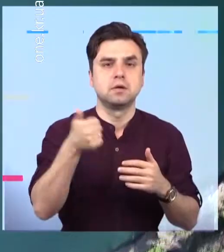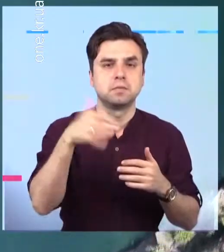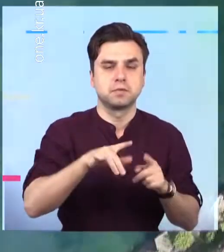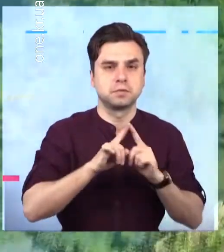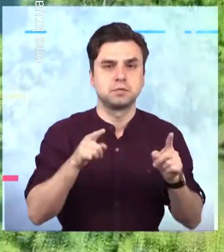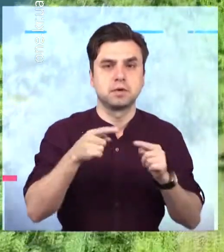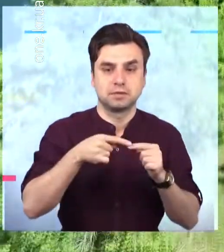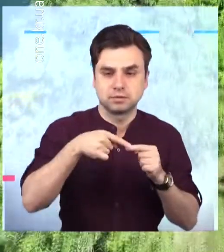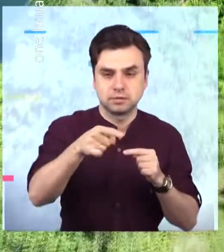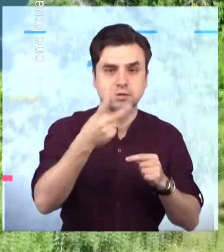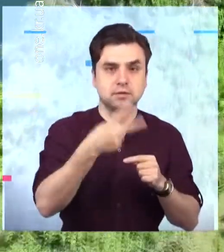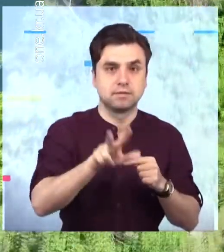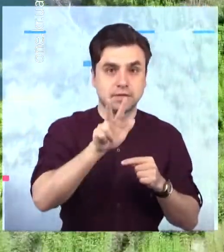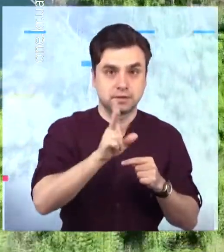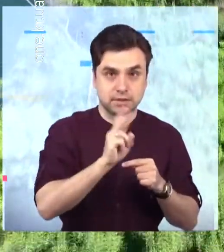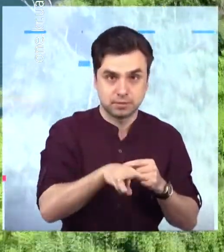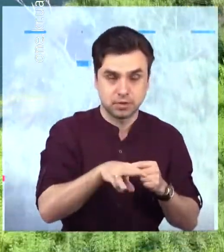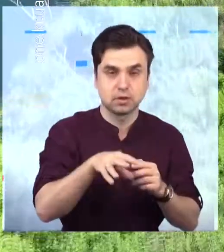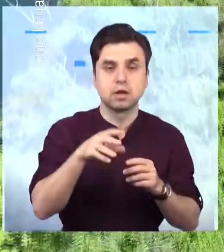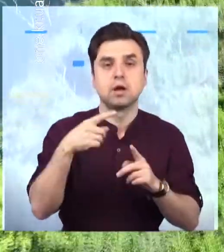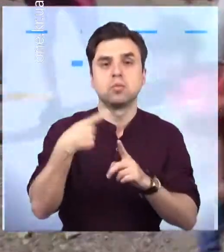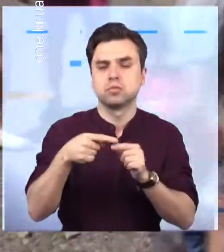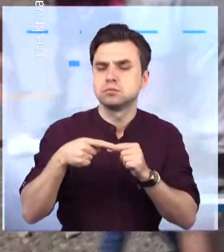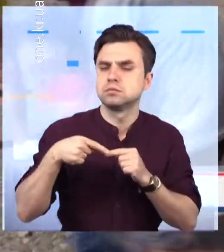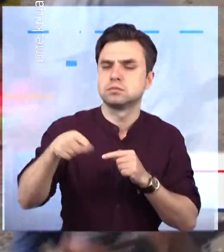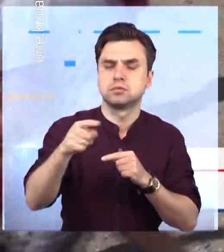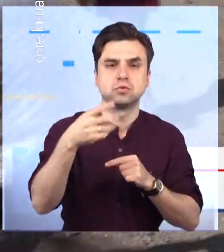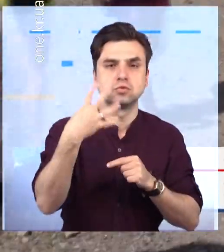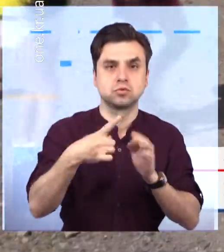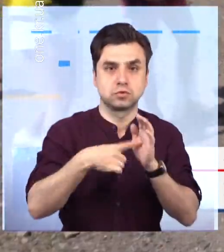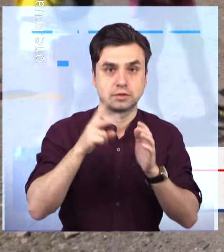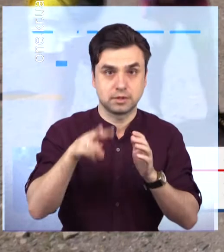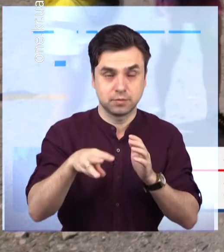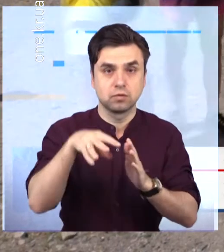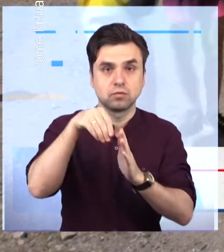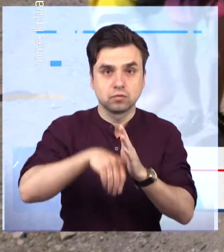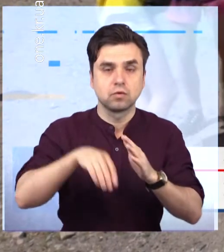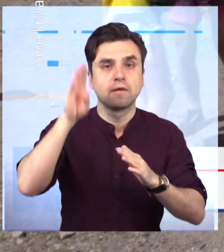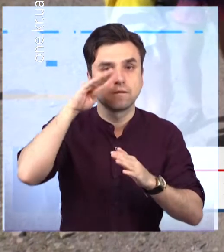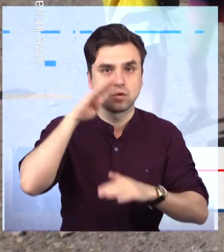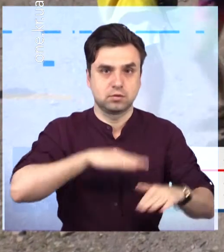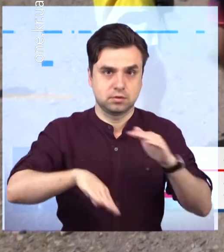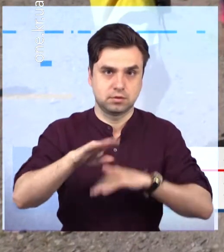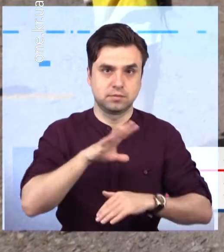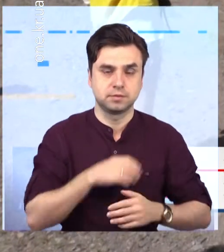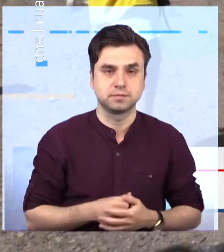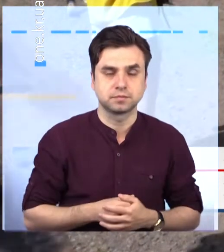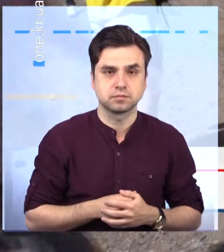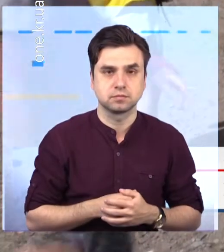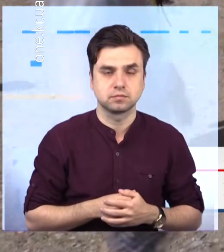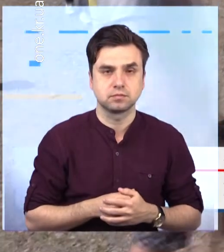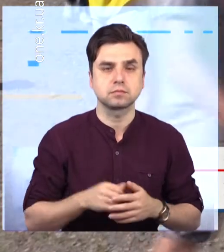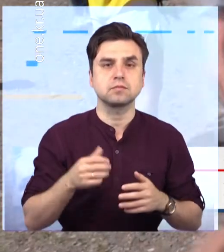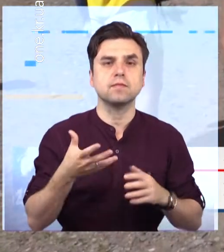46 кілометрів, яким довелося проходити частину маршруту вбрід. У нас сьогодні було 5 дистанцій, 2,3